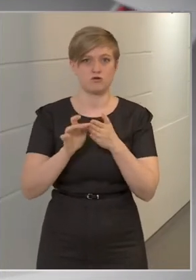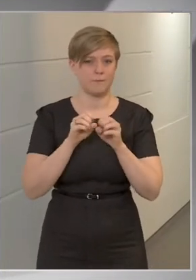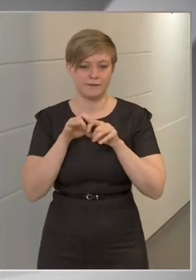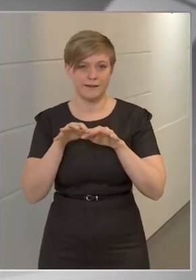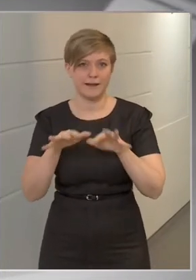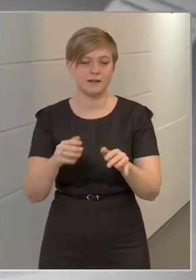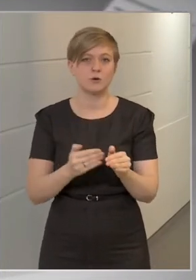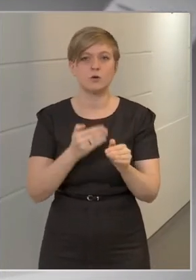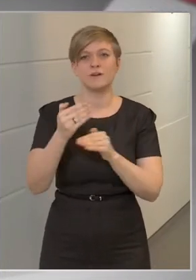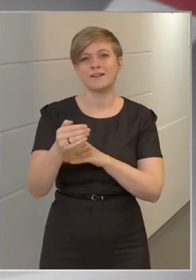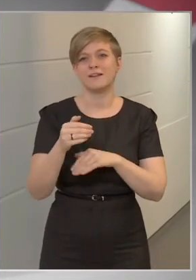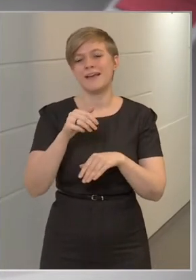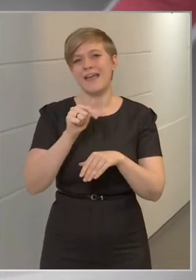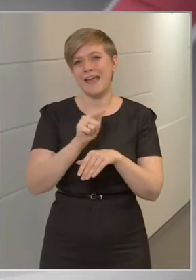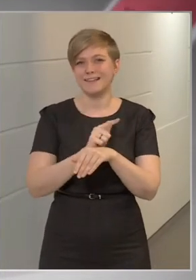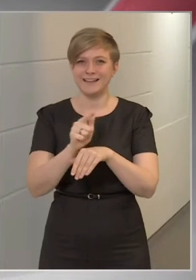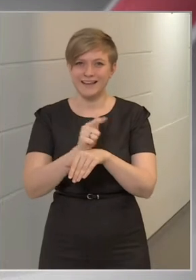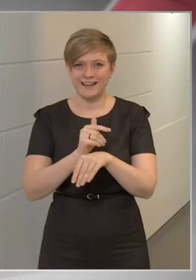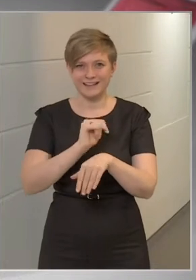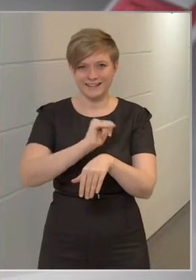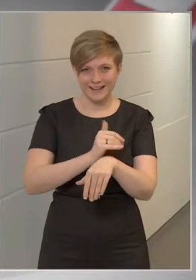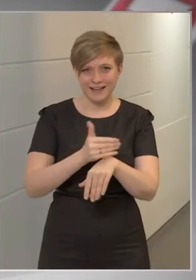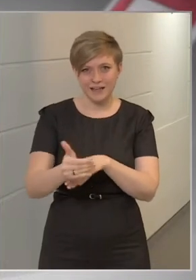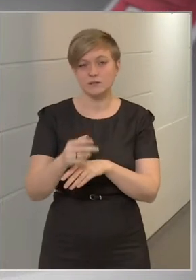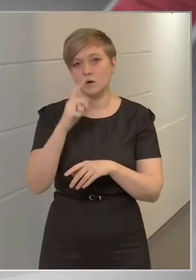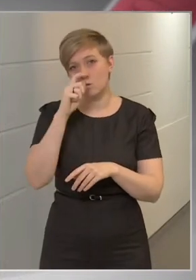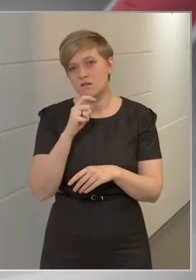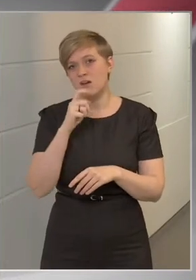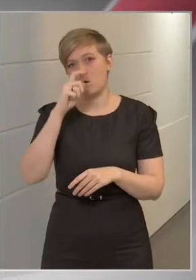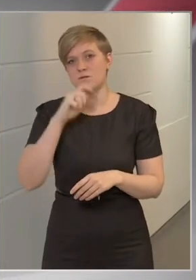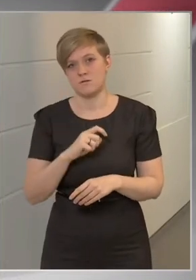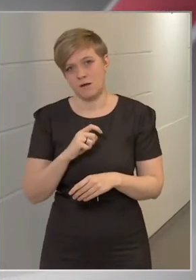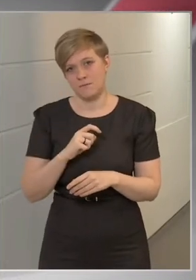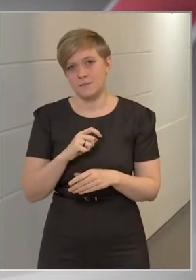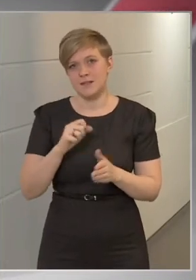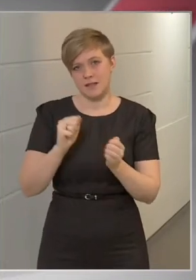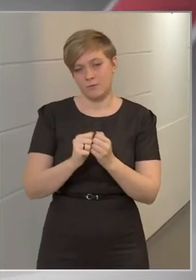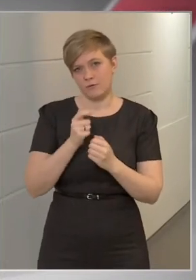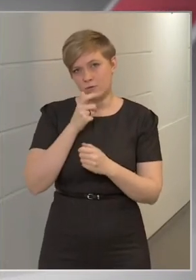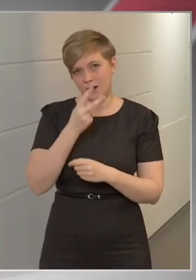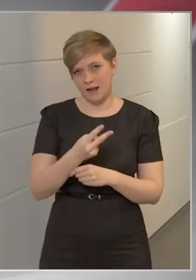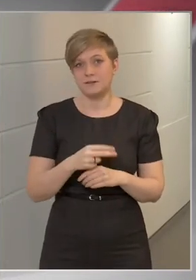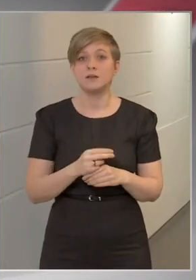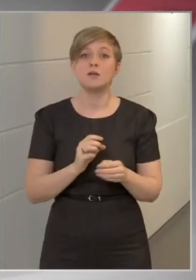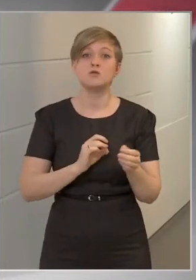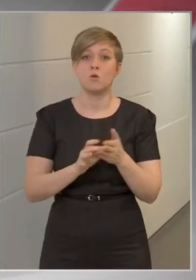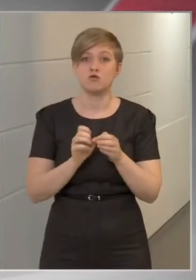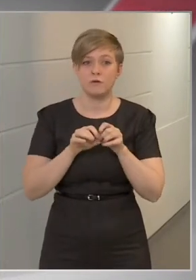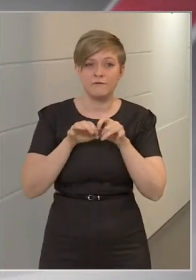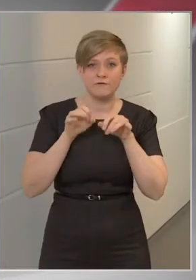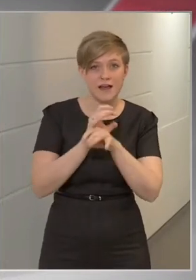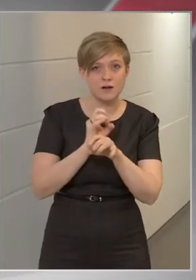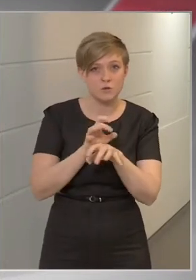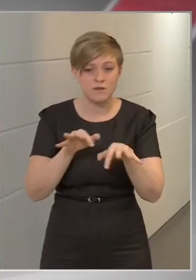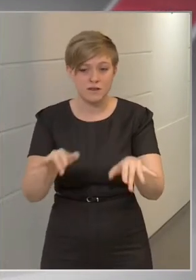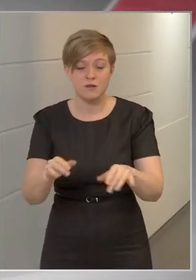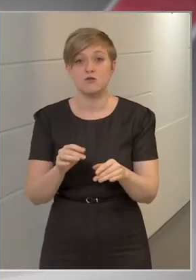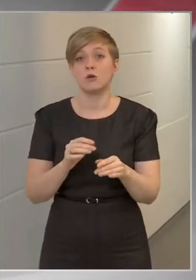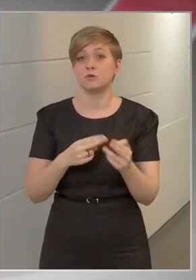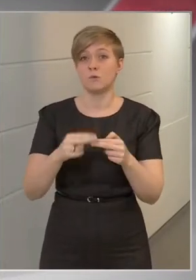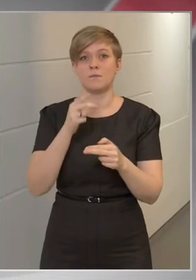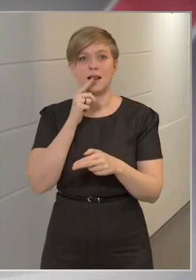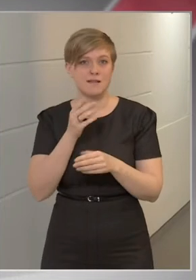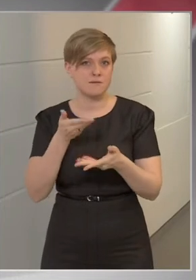egy-két hétben rossz vagy nagyon rossz számokat fogunk látni Magyarországon. Gyorsul a fertőzés, többen fogják megkapni,